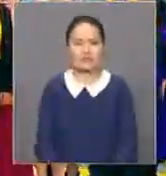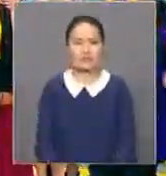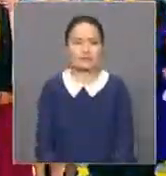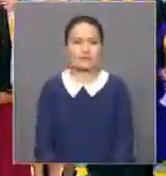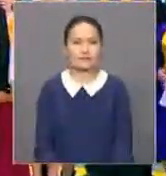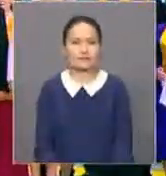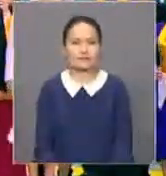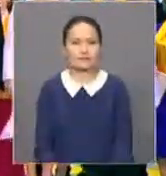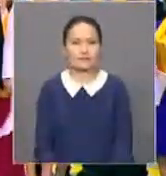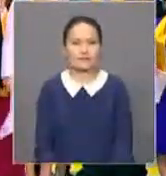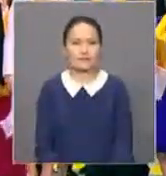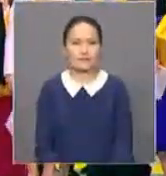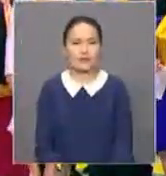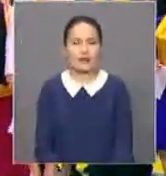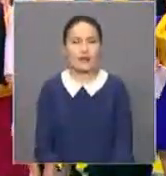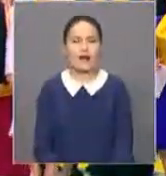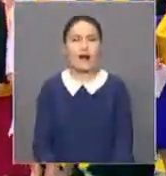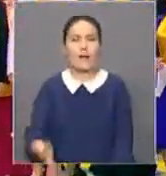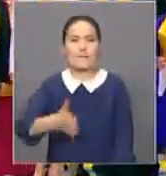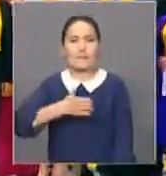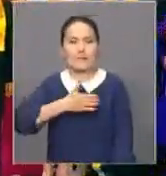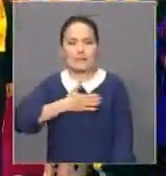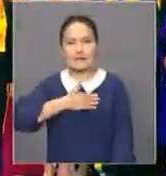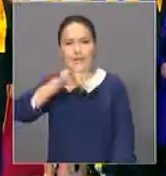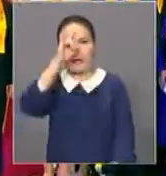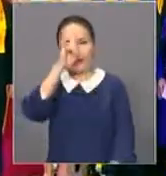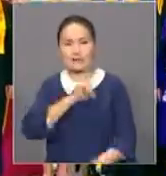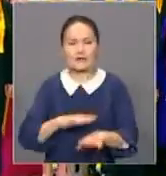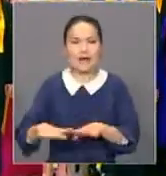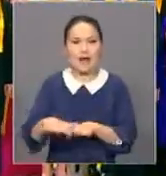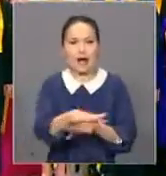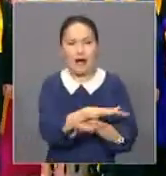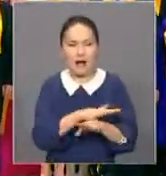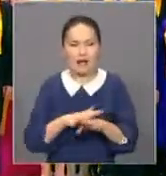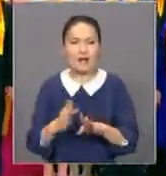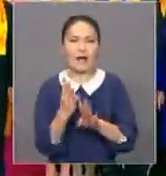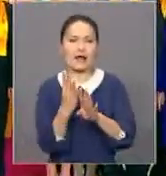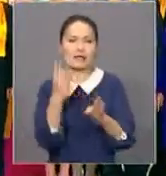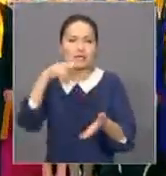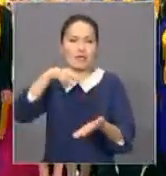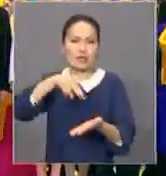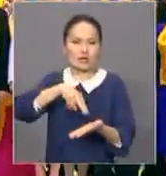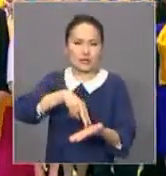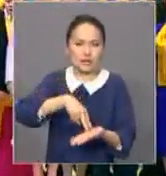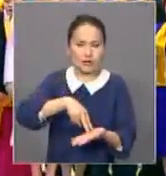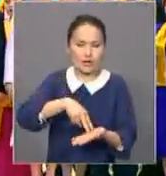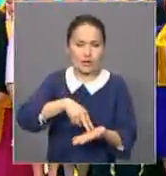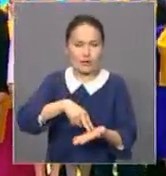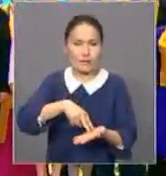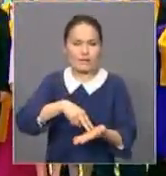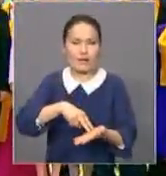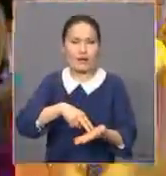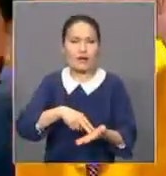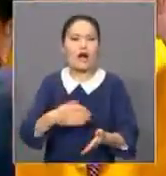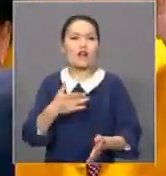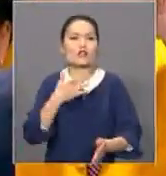өзгеде жұртан партиясының үшелермен өзгеде партиясының өзгеде жұртан партиясының өбірді.